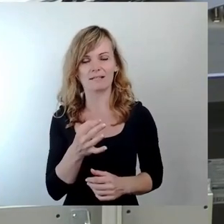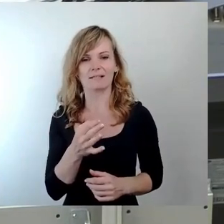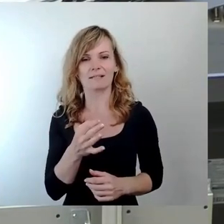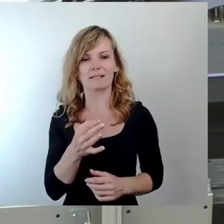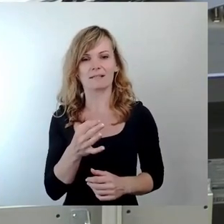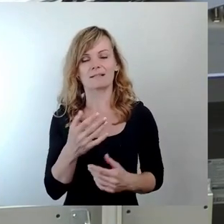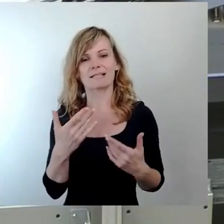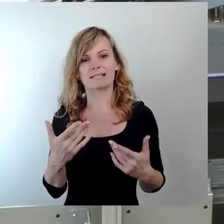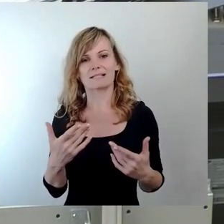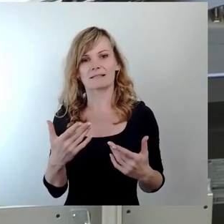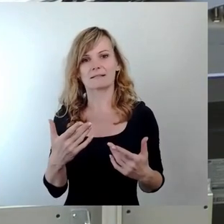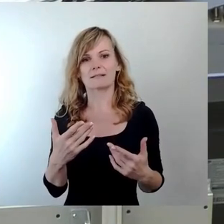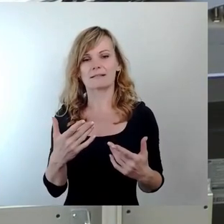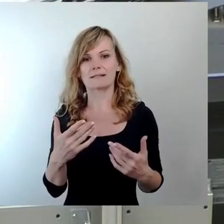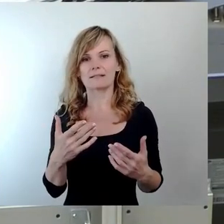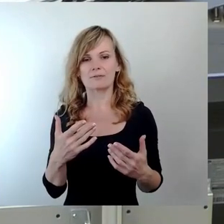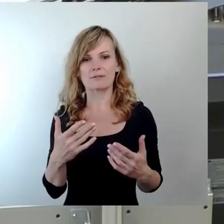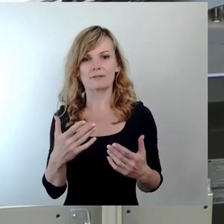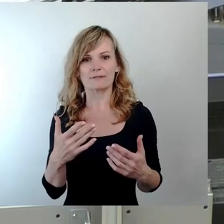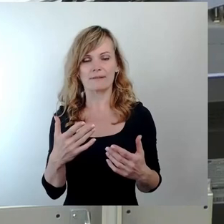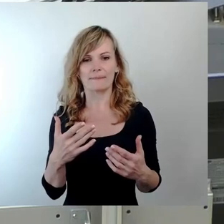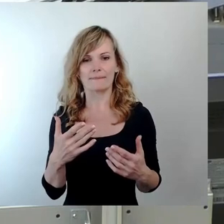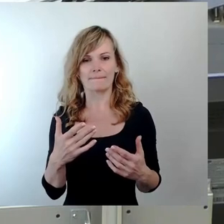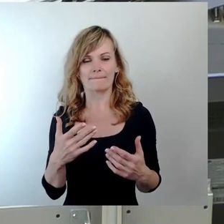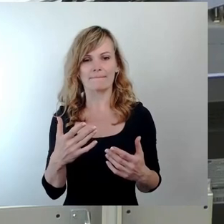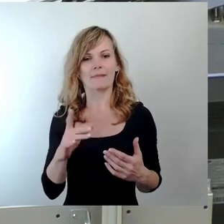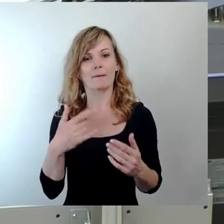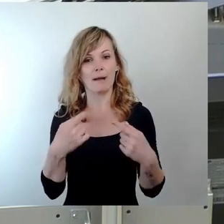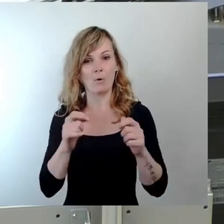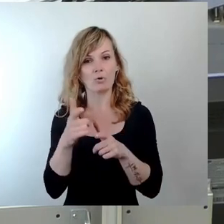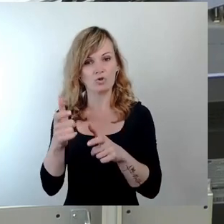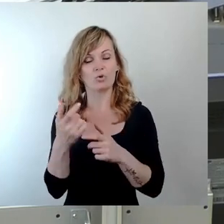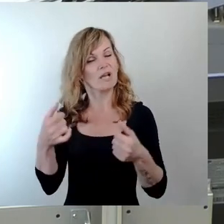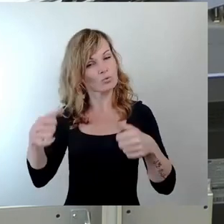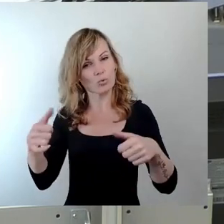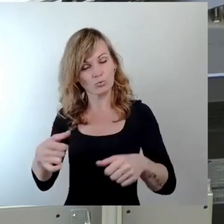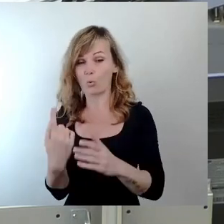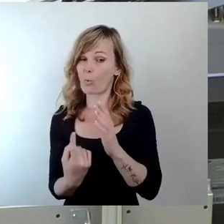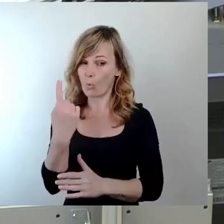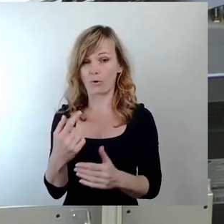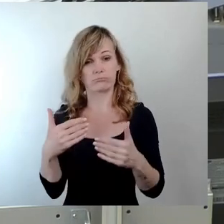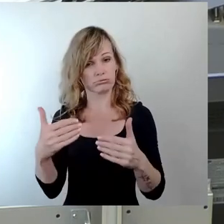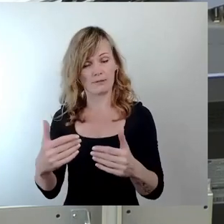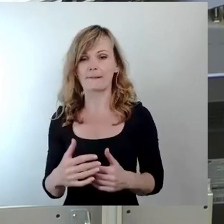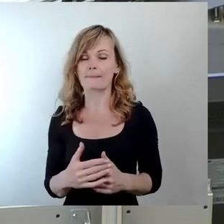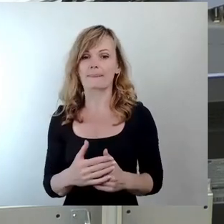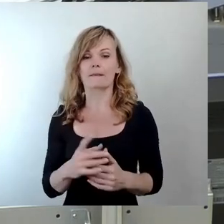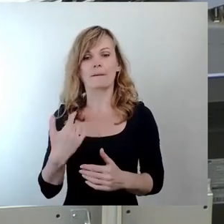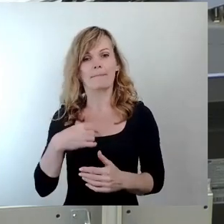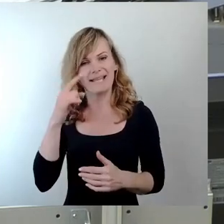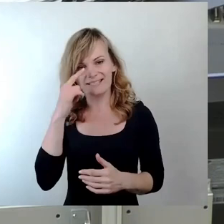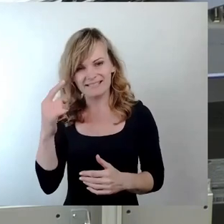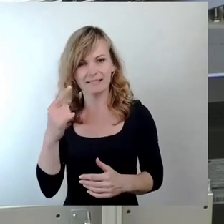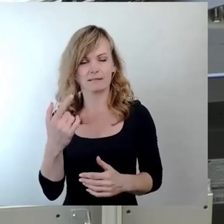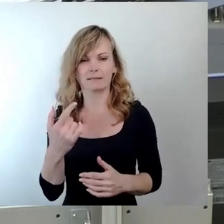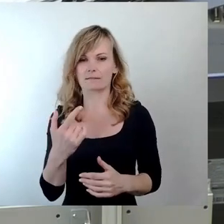großer Druck in der Öffentlichkeit und auf dem Bauausschuss ausgeübt worden. Und das ist aus meiner Sicht nicht zu